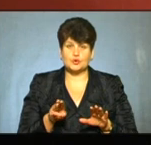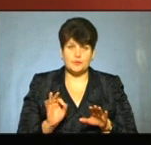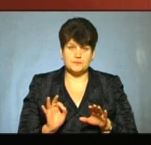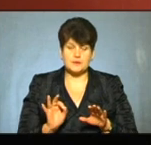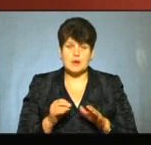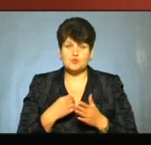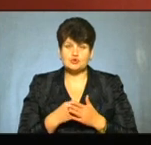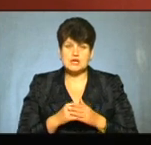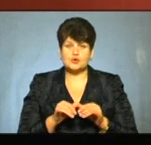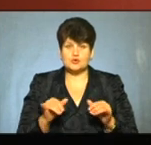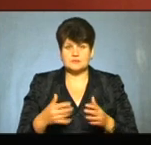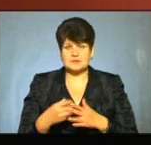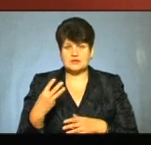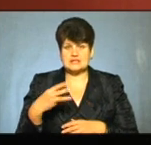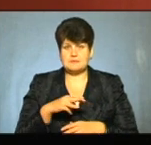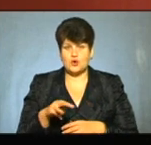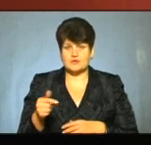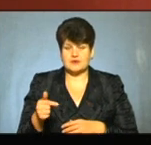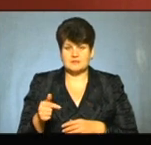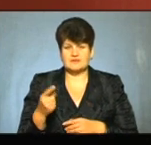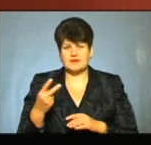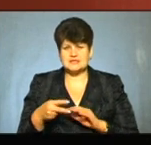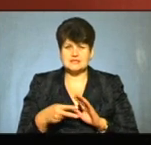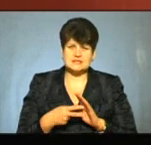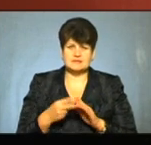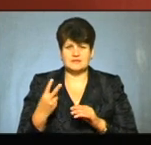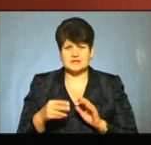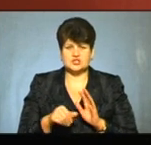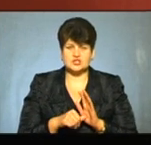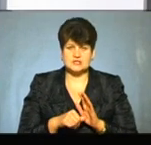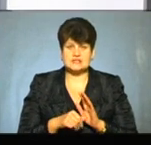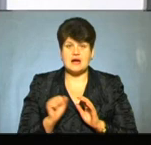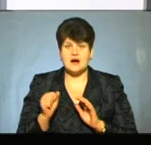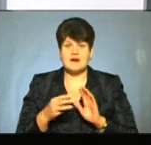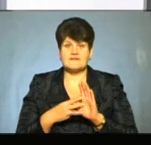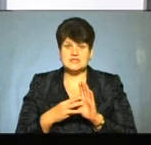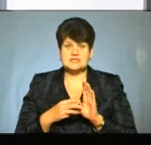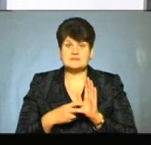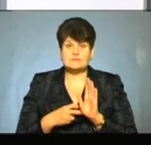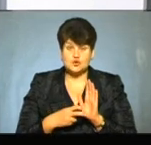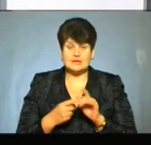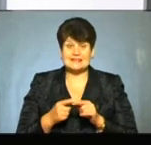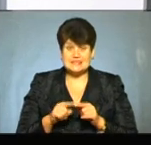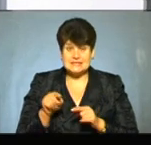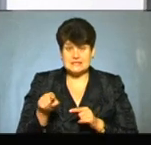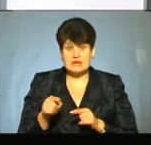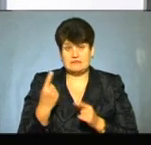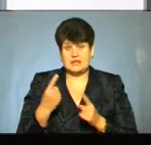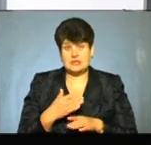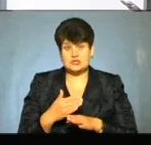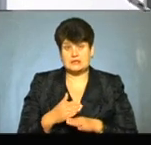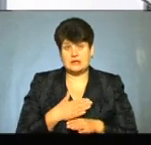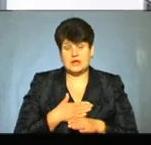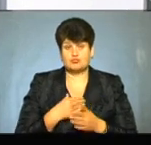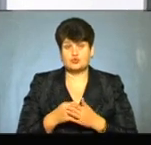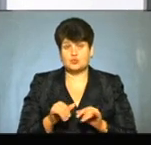то бюджет розвитку у біля 30 мільйонів гривень, там 27-26, а 8, 700, майже 9 – це велика частинка в нашому